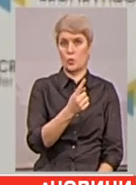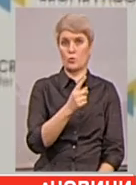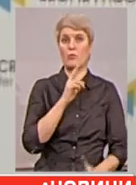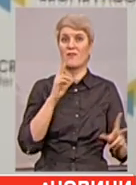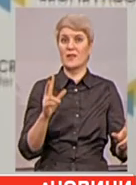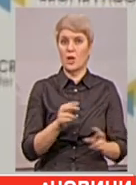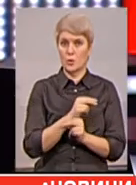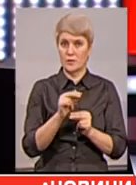відновити. Дякую.